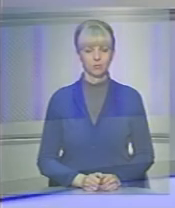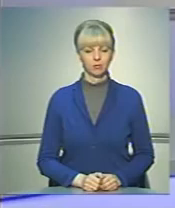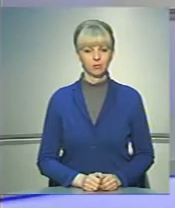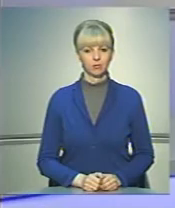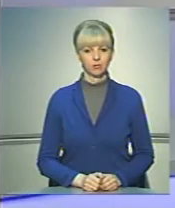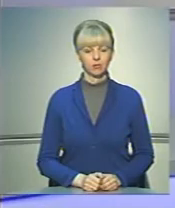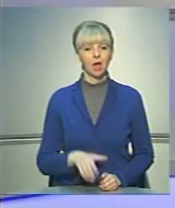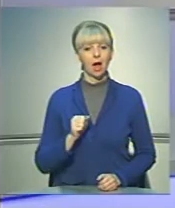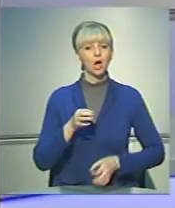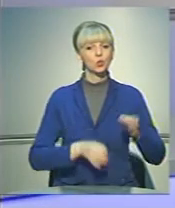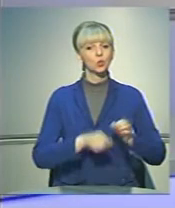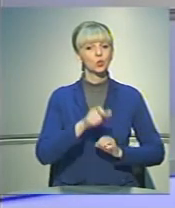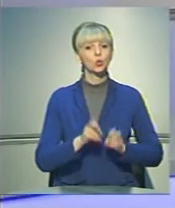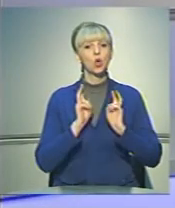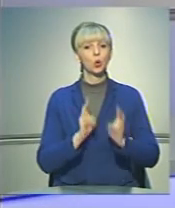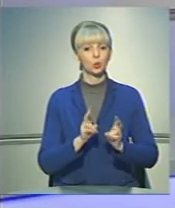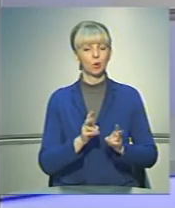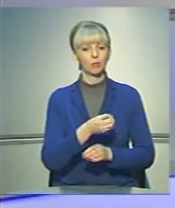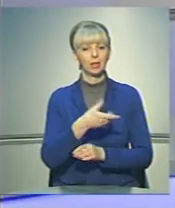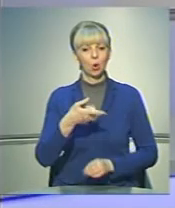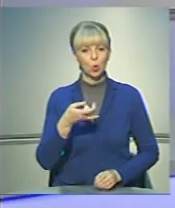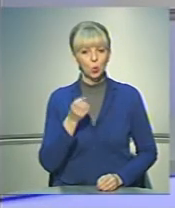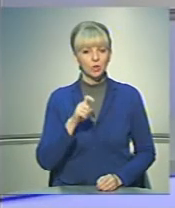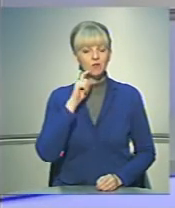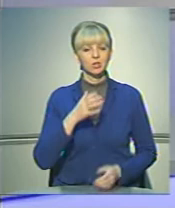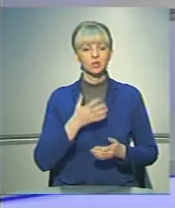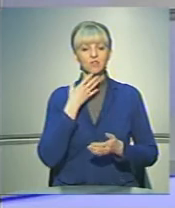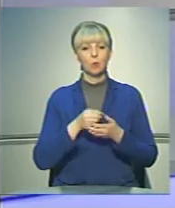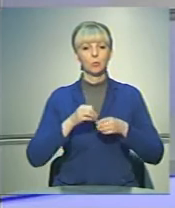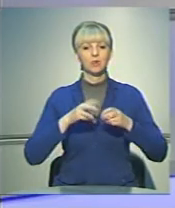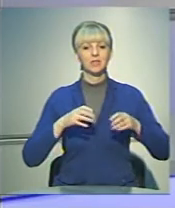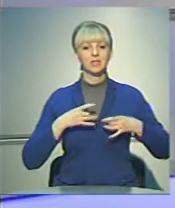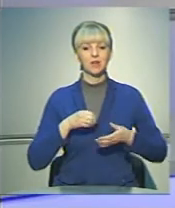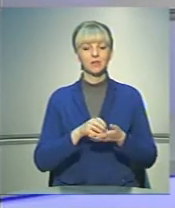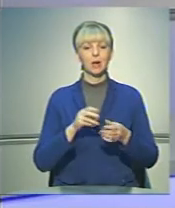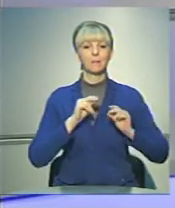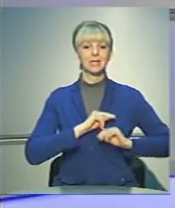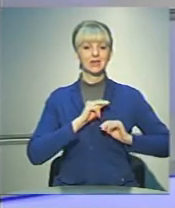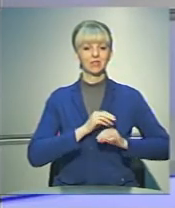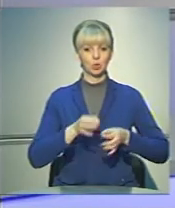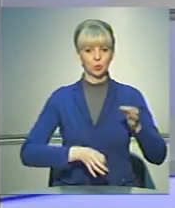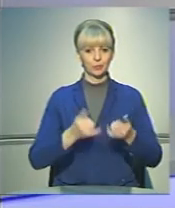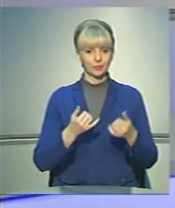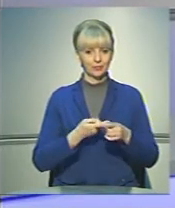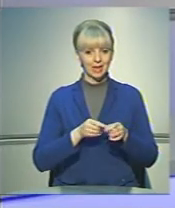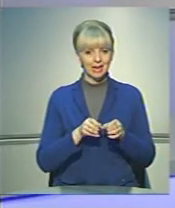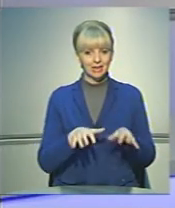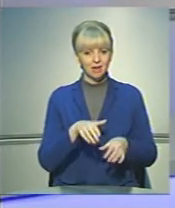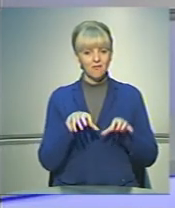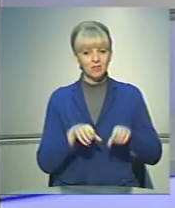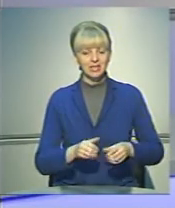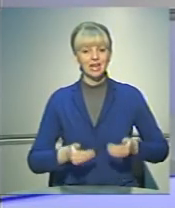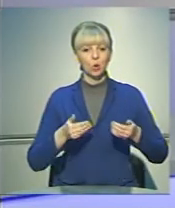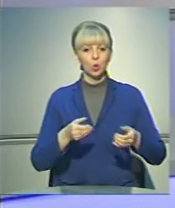А судді хто? 15 грудня в Україні своє професійне свято відзначають працівники суду. Нині ця гілка влади за